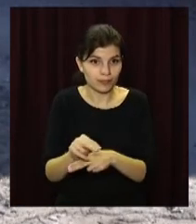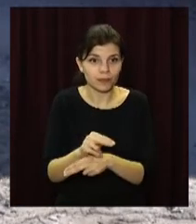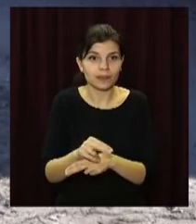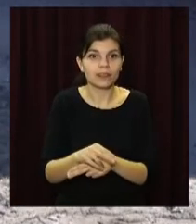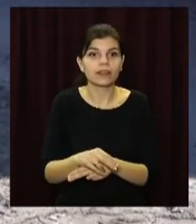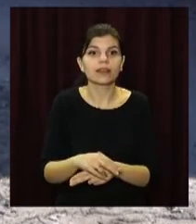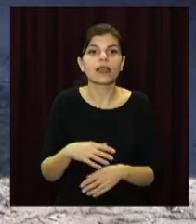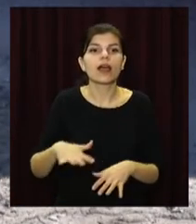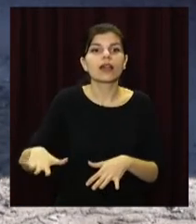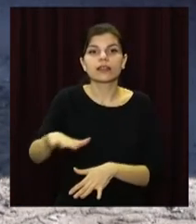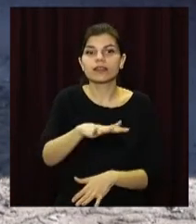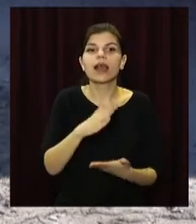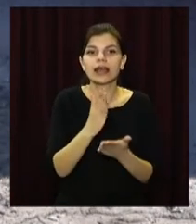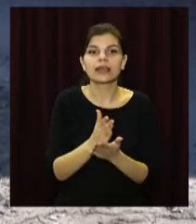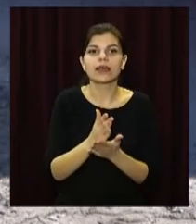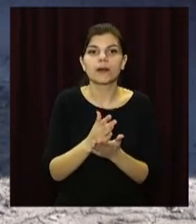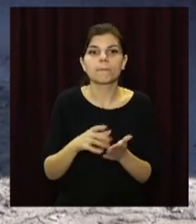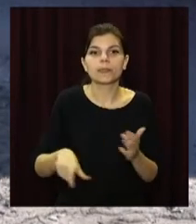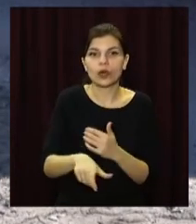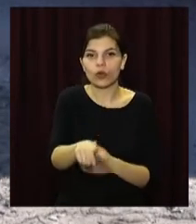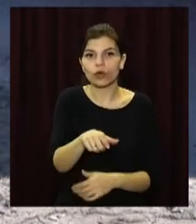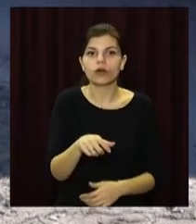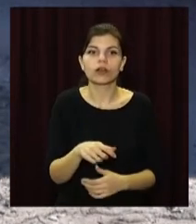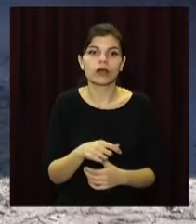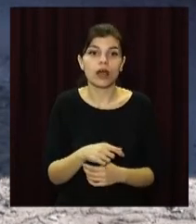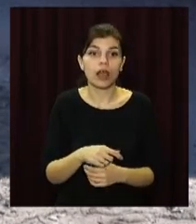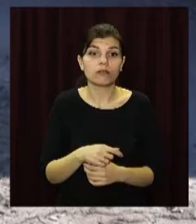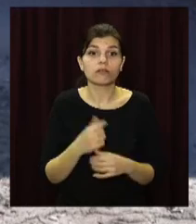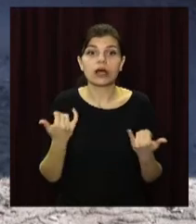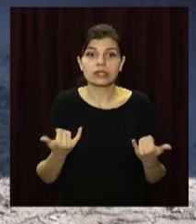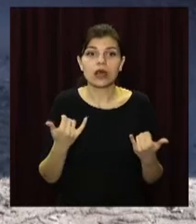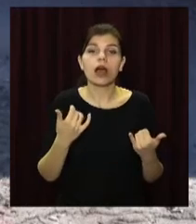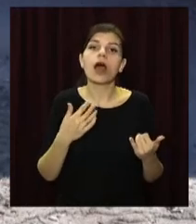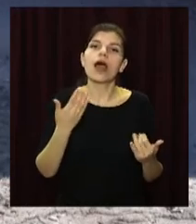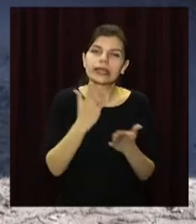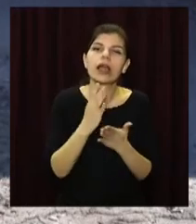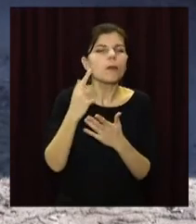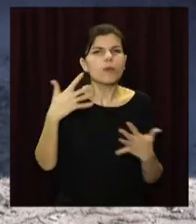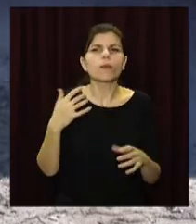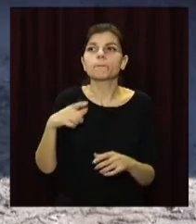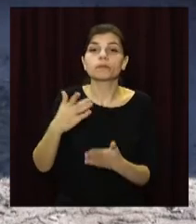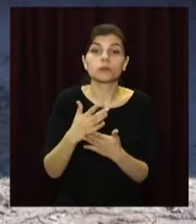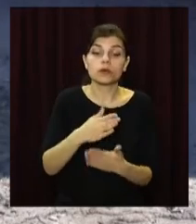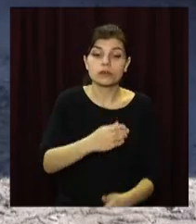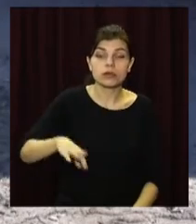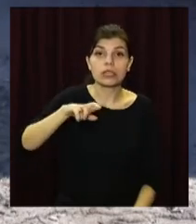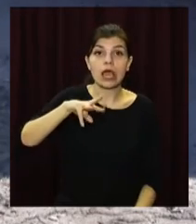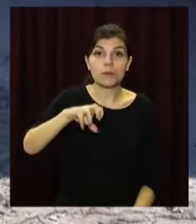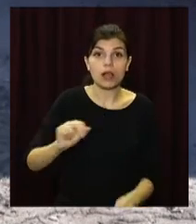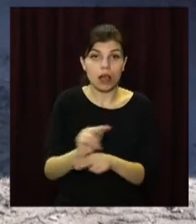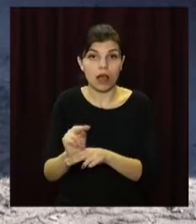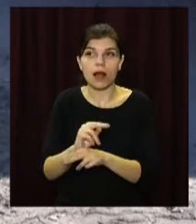званий ямковий ремонт таких дорог. А зараз у нас іде, вже ми бачимо, дійсно